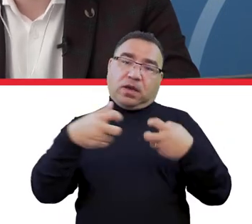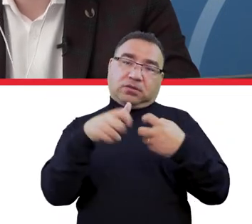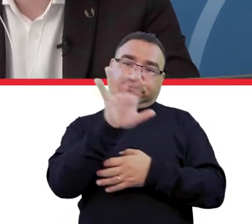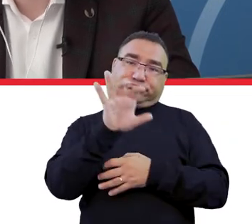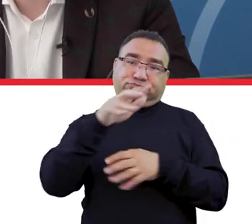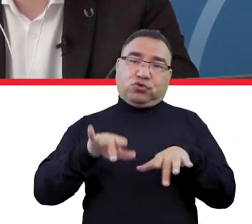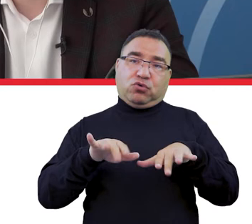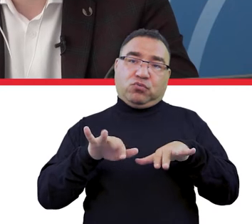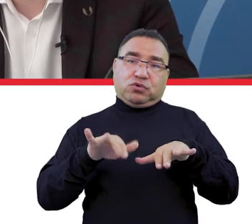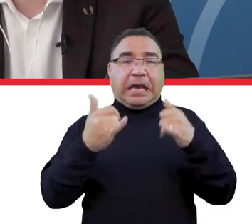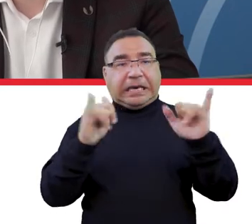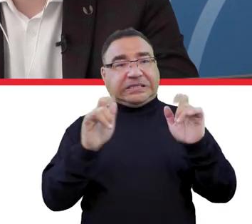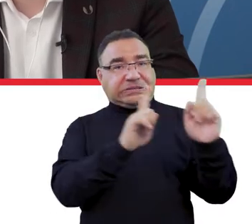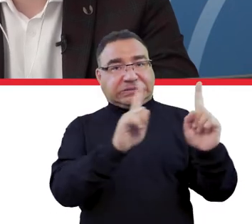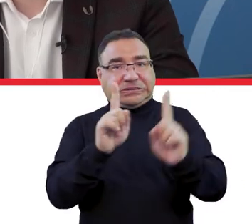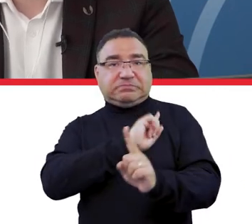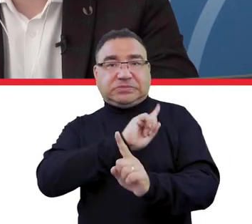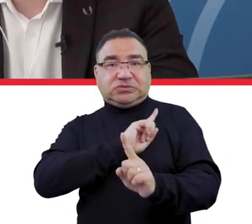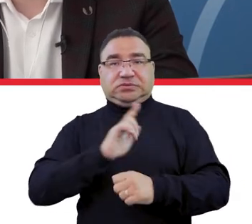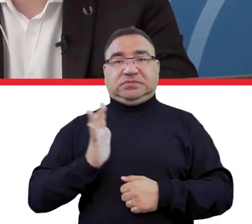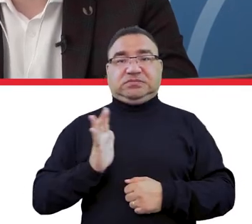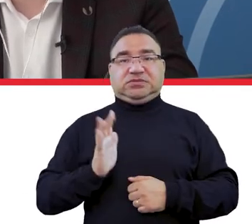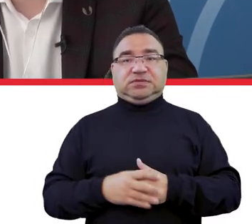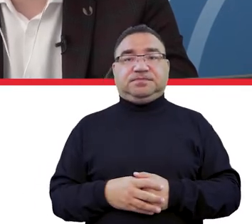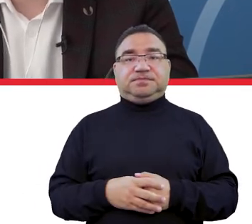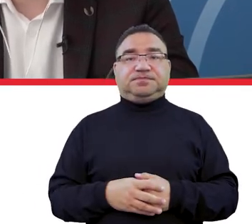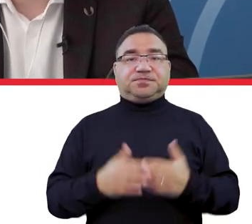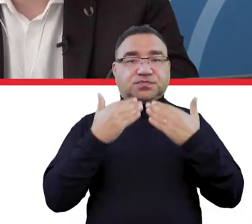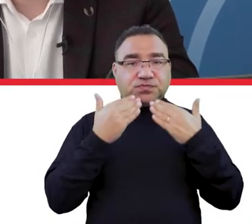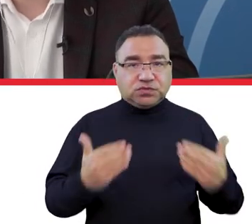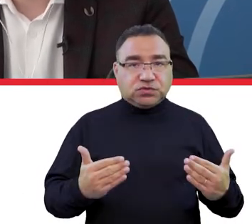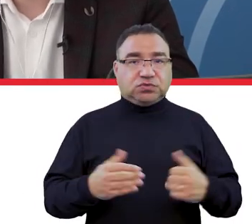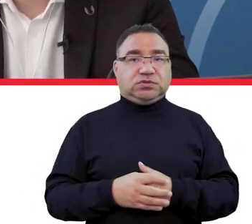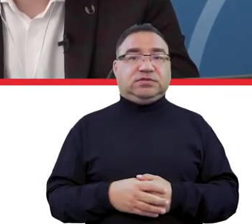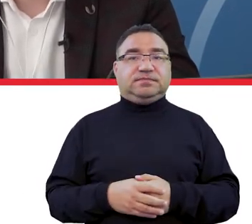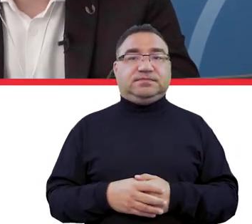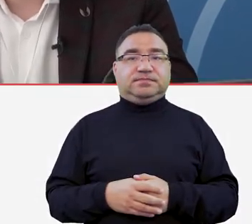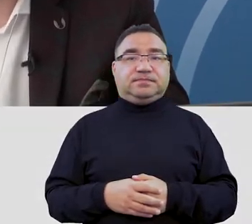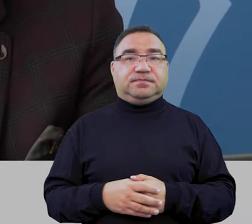zachowują rygory bezpieczeństwa. Dziękuję bardzo, Panie Ministrze.